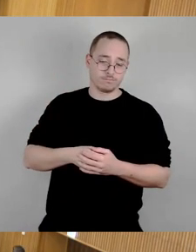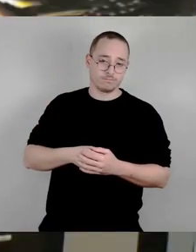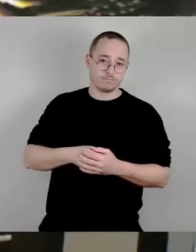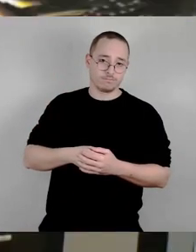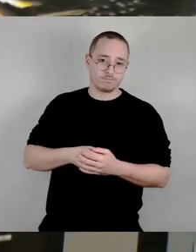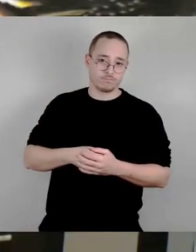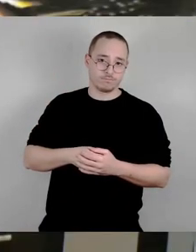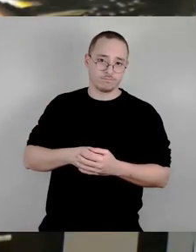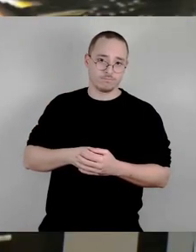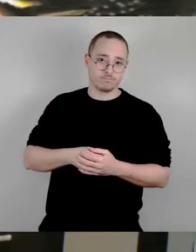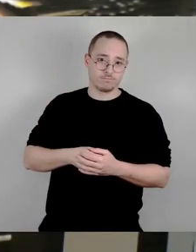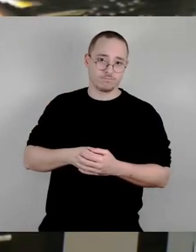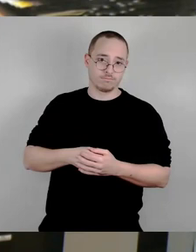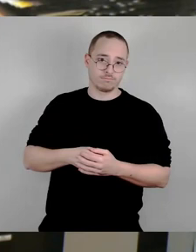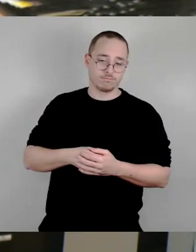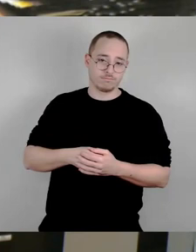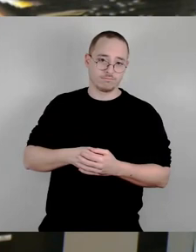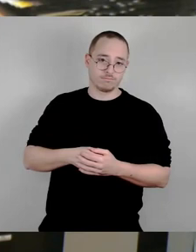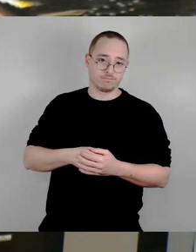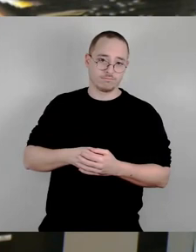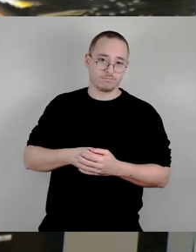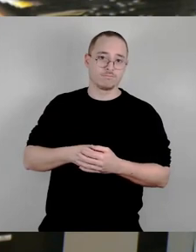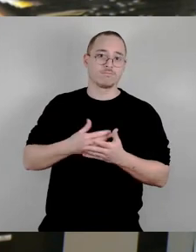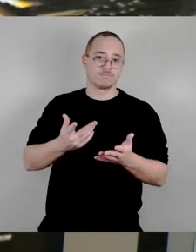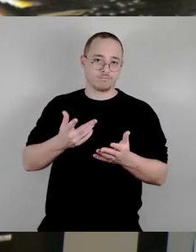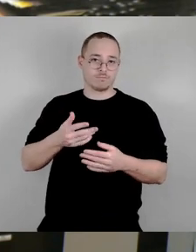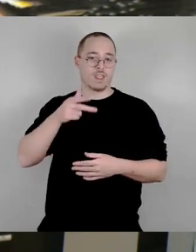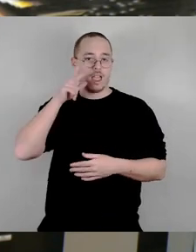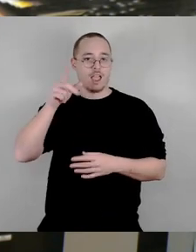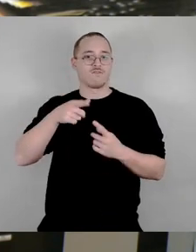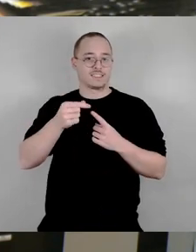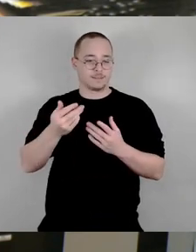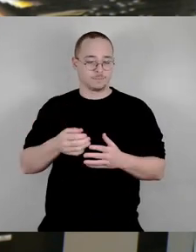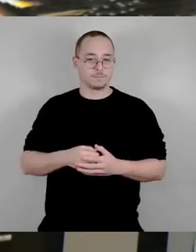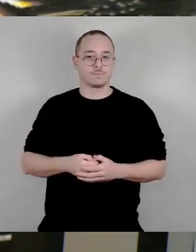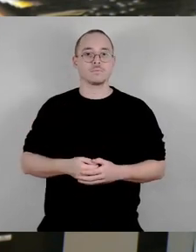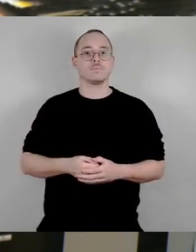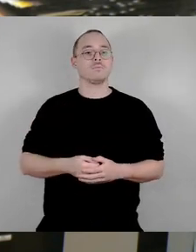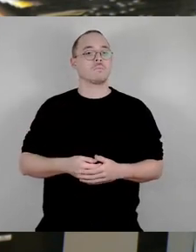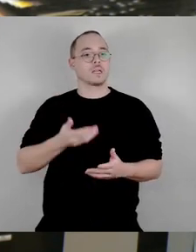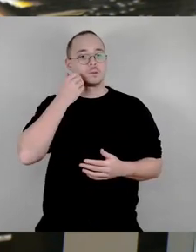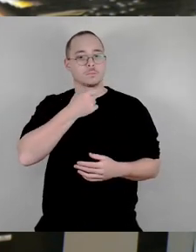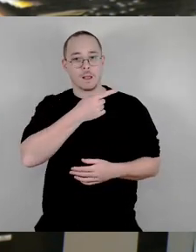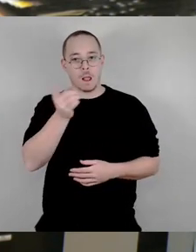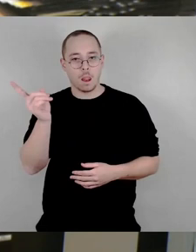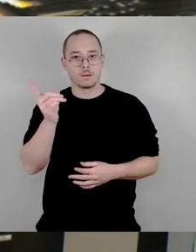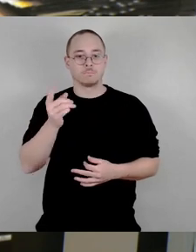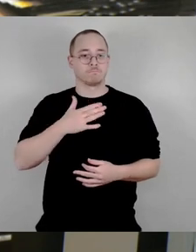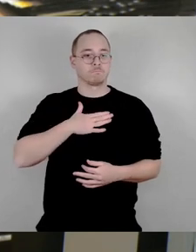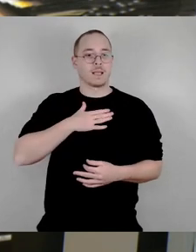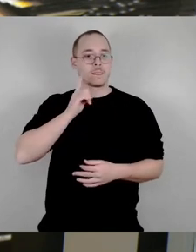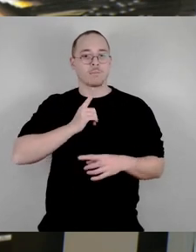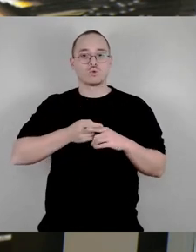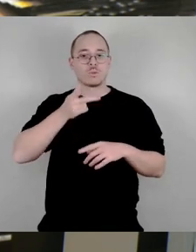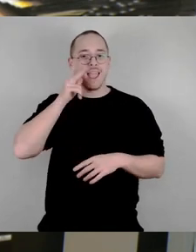Sehr geehrter Herr Oberbürgermeister, liebe Stadträte, liebe Stadträte, meine Damen und Herren von rechts, Sie müssen